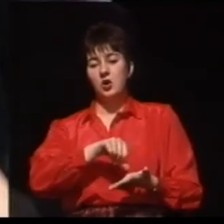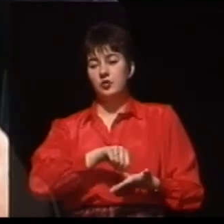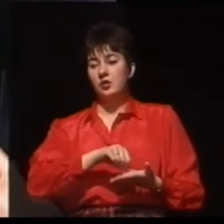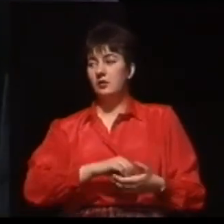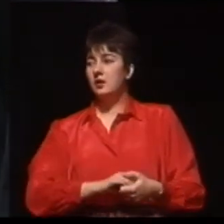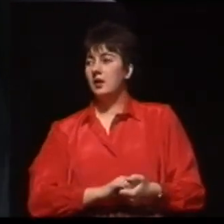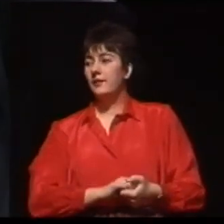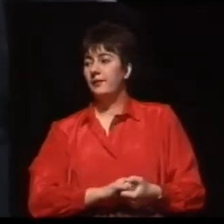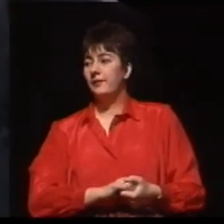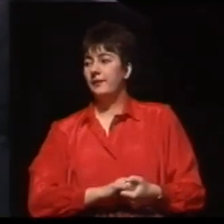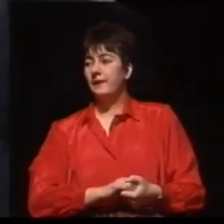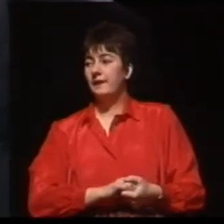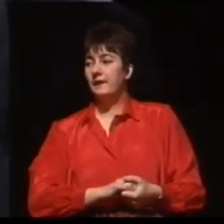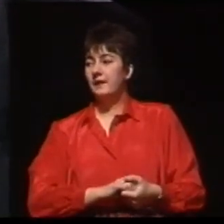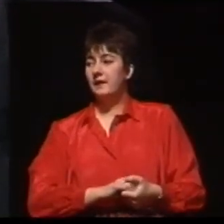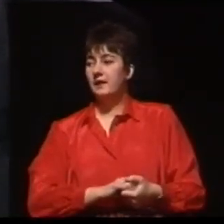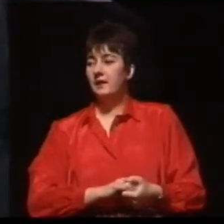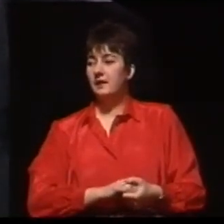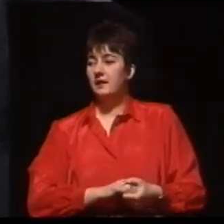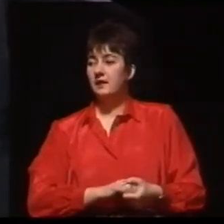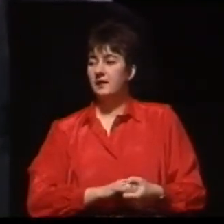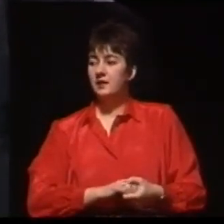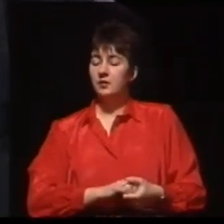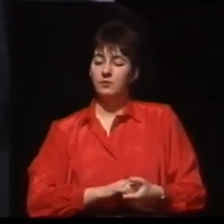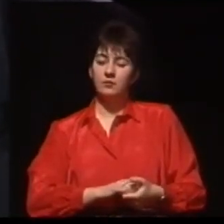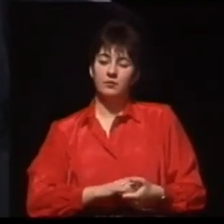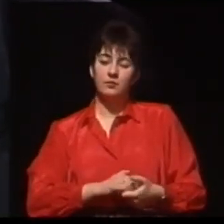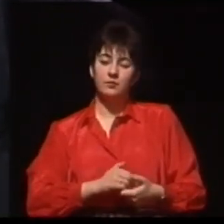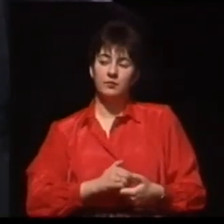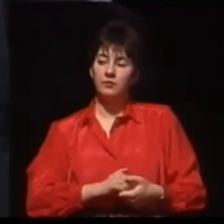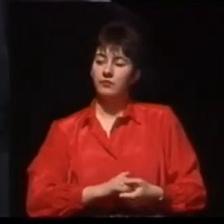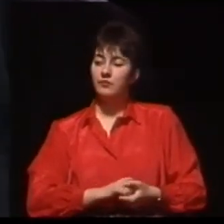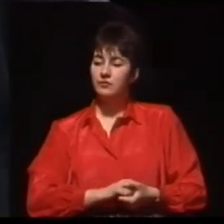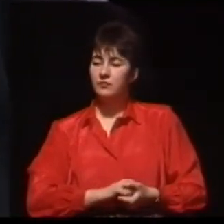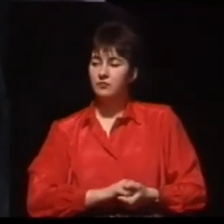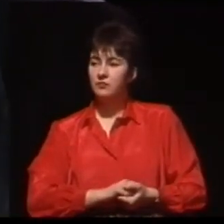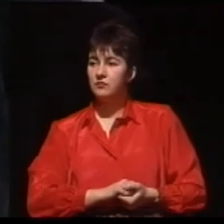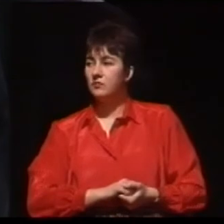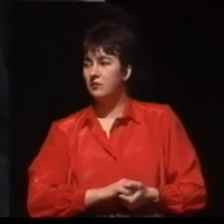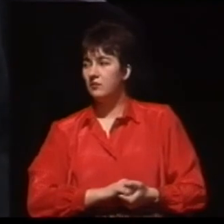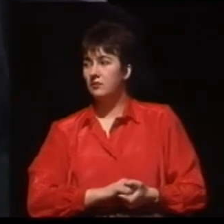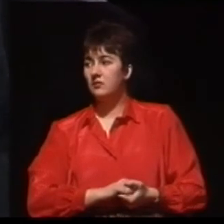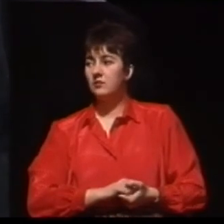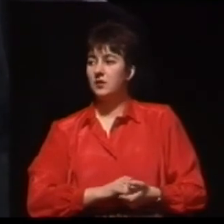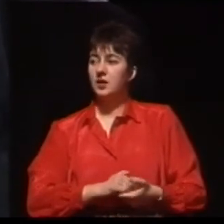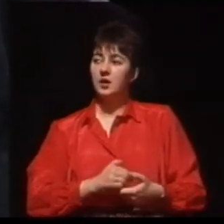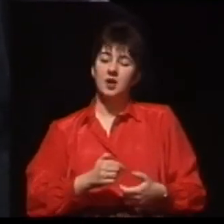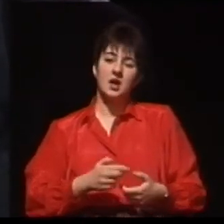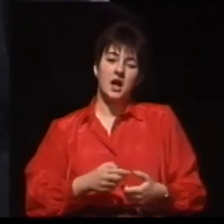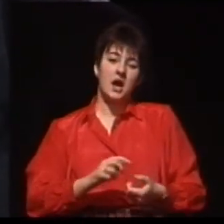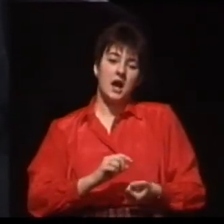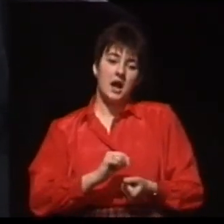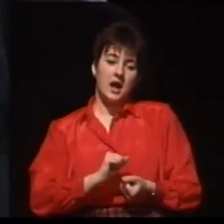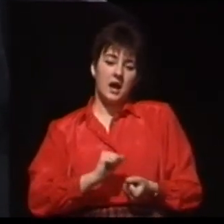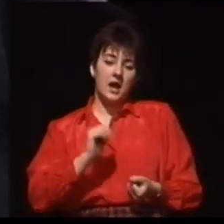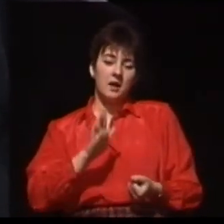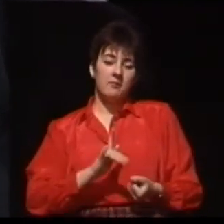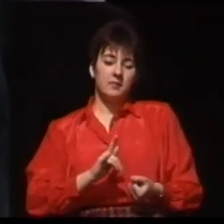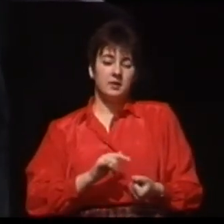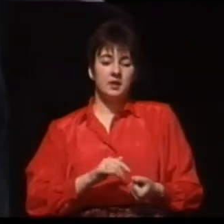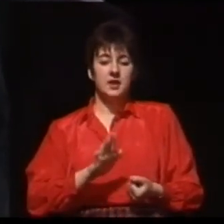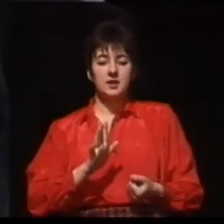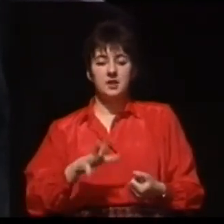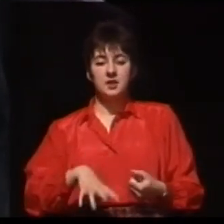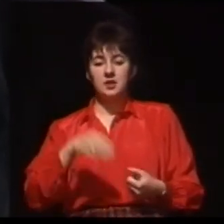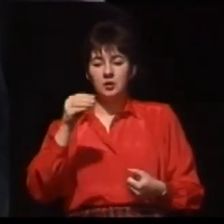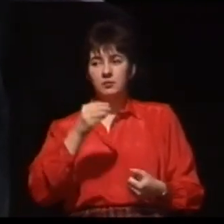dalszego zajmowania się tymi chorymi musieliśmy coś zrobić. W związku z tym interweniowaliśmy wszędzie, gdzie to było możliwe. Ale pomoc faktyczną